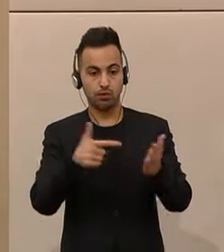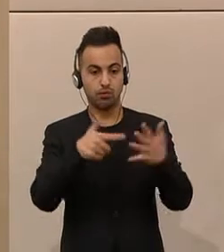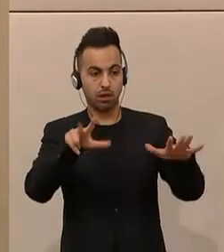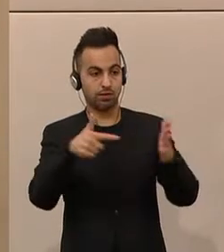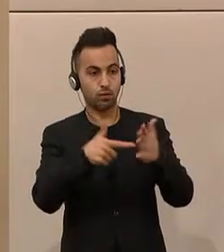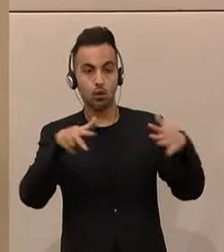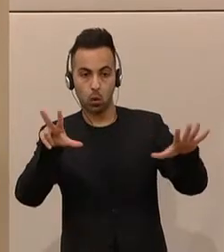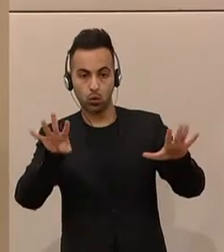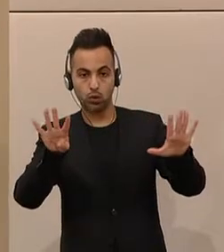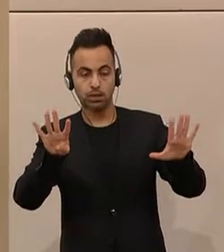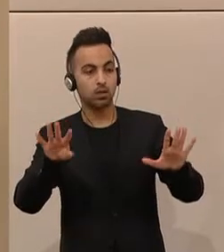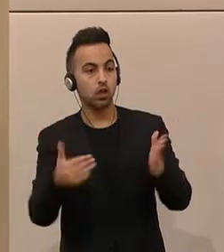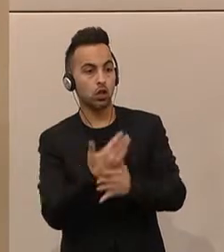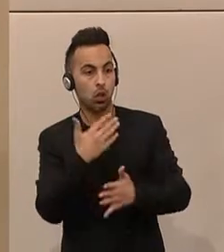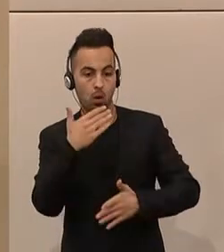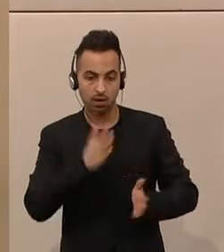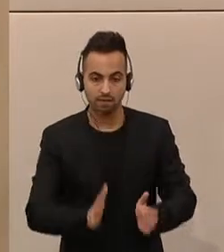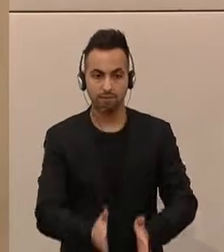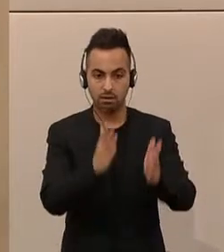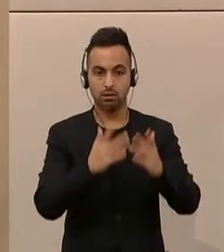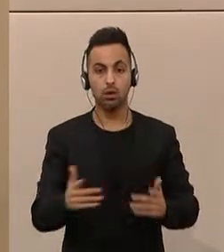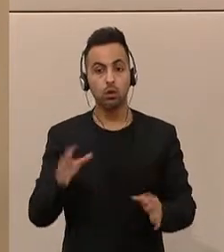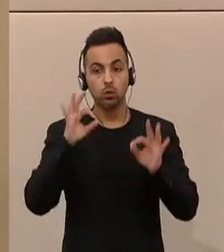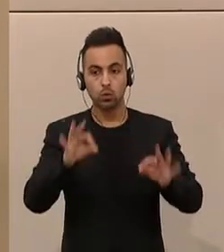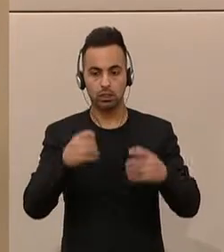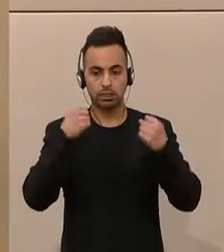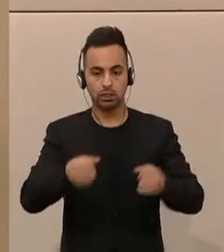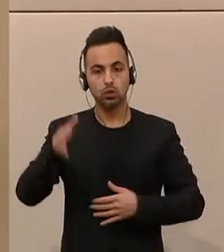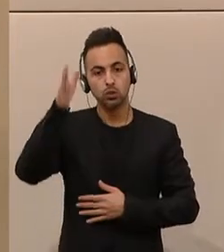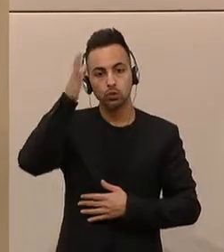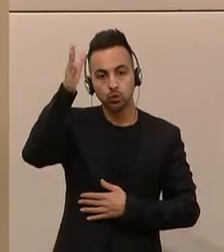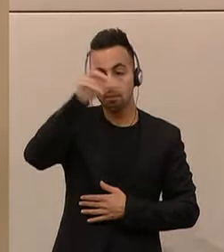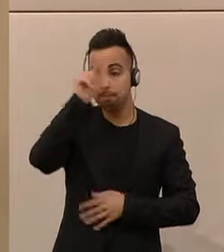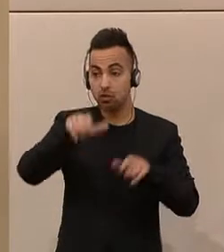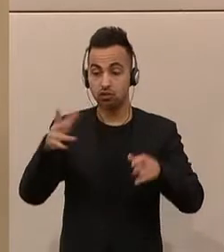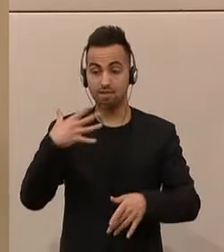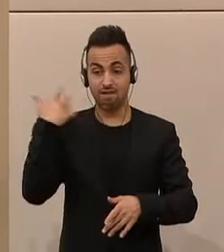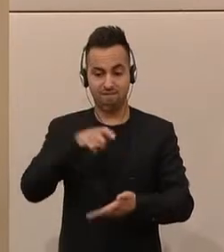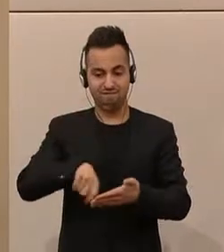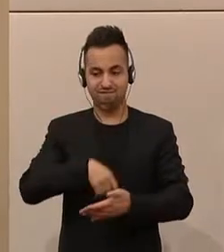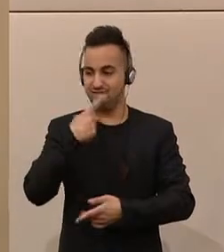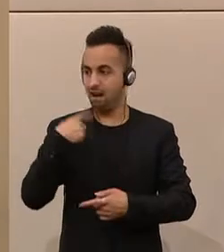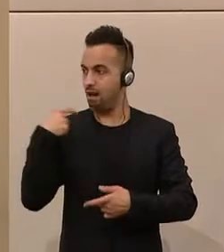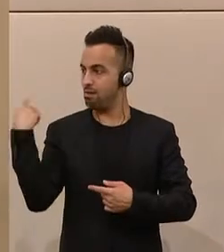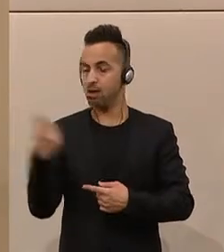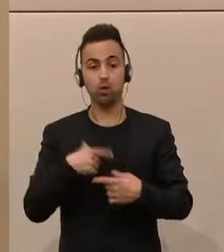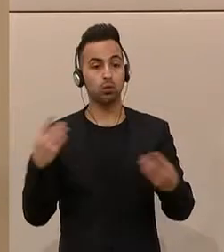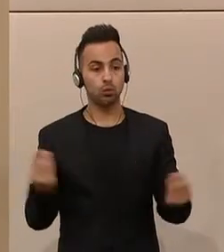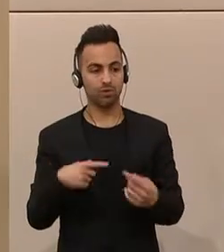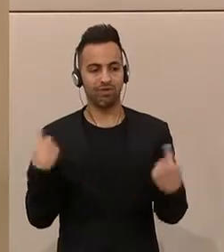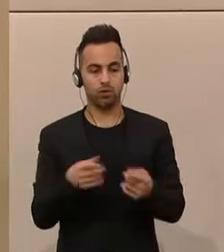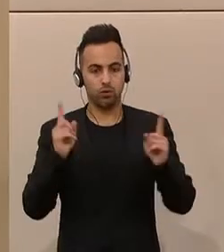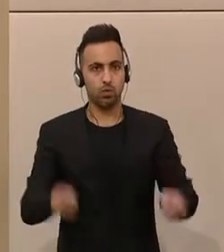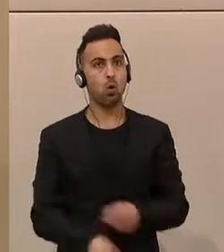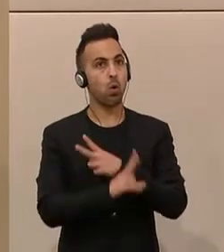Wege. Wir gehen eine gute und sichere Zukunft. Die Menschen haben uns gewählt, um Österreich positiv zu verändern. Wir gehen